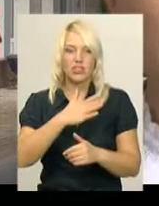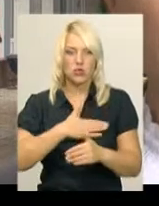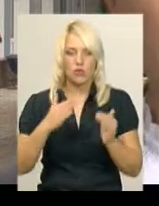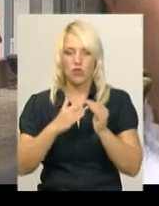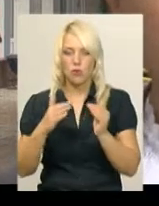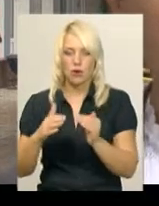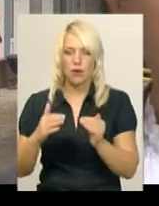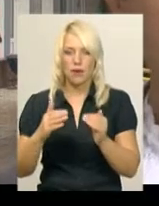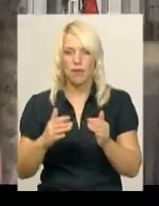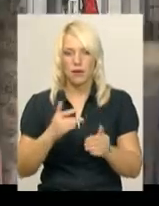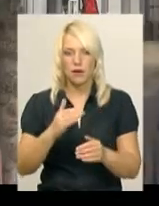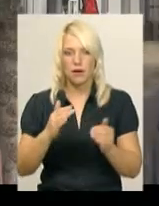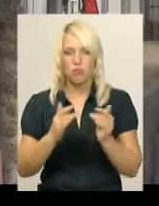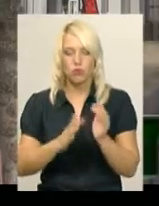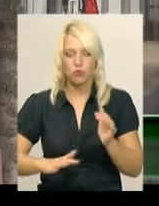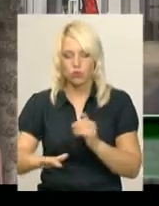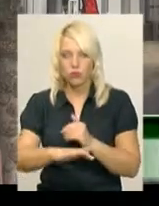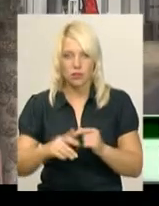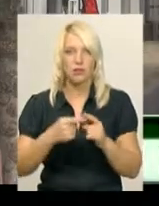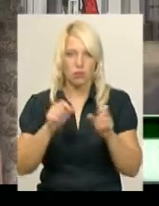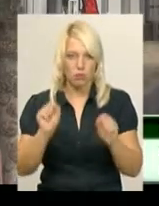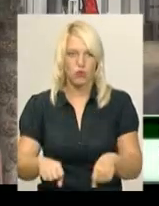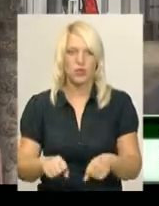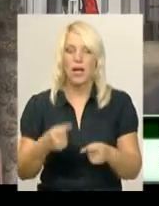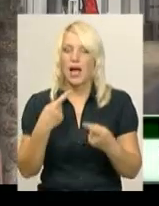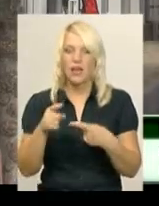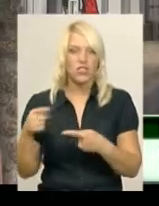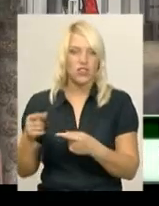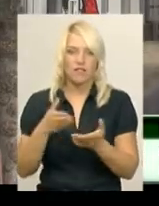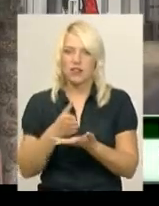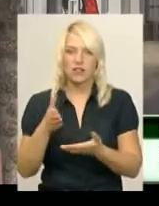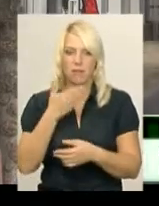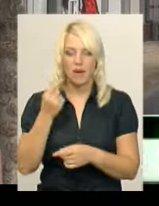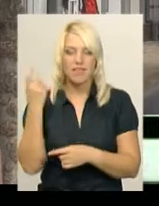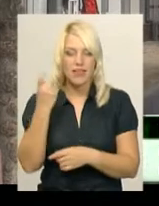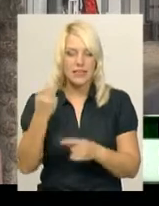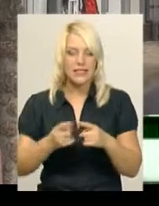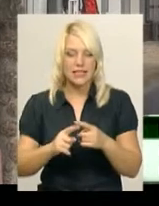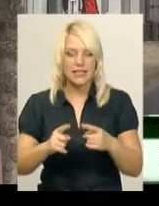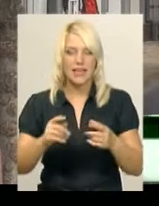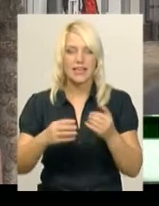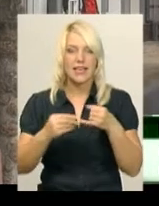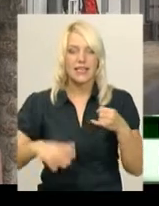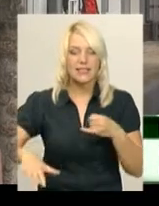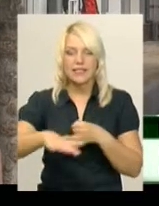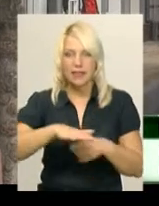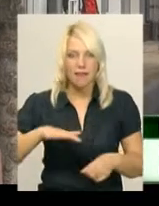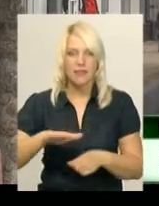Інших варіантів немає. Власник тієї ділянки безпосередньо відповідає за її